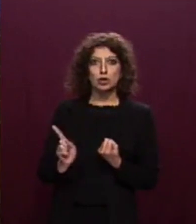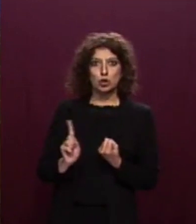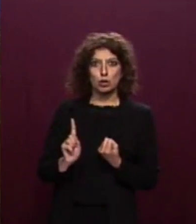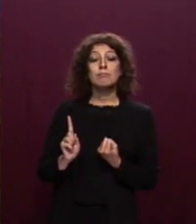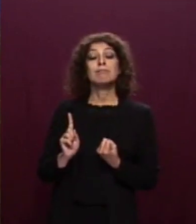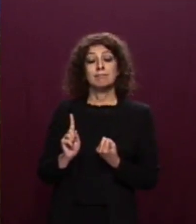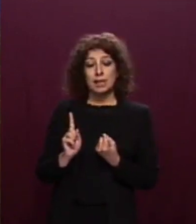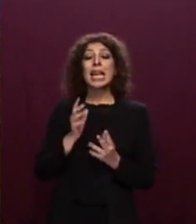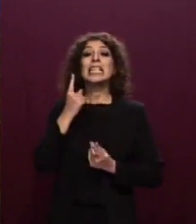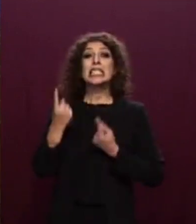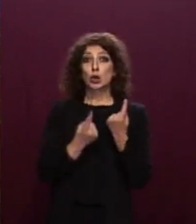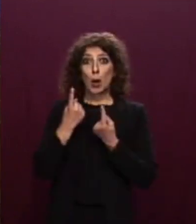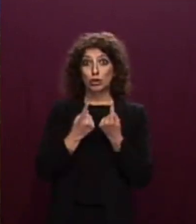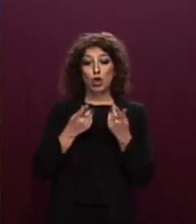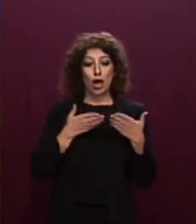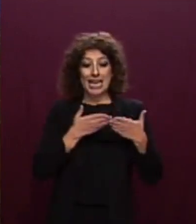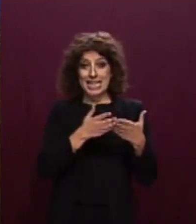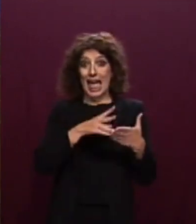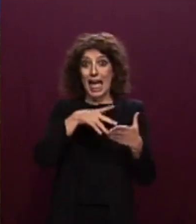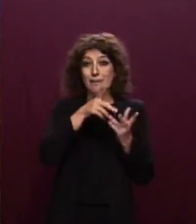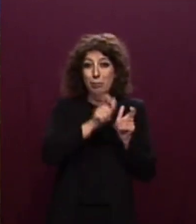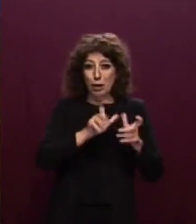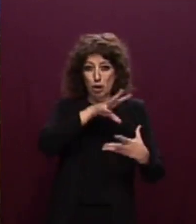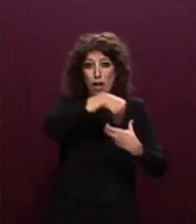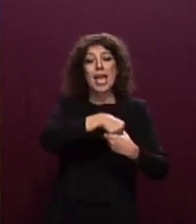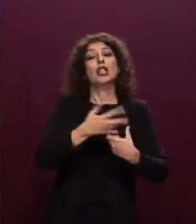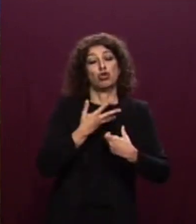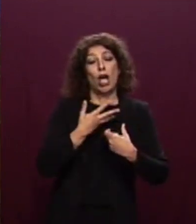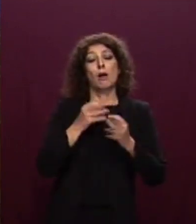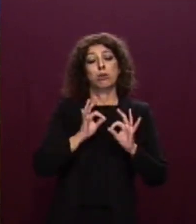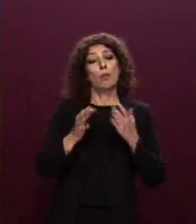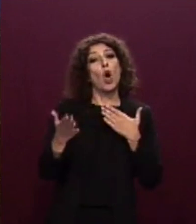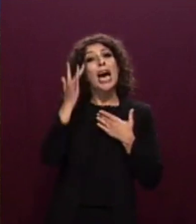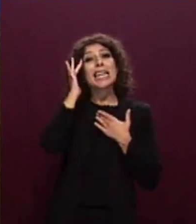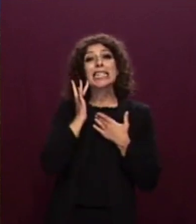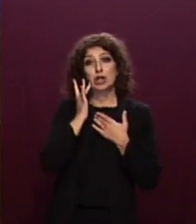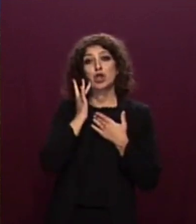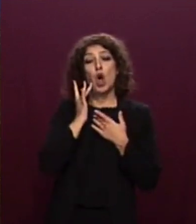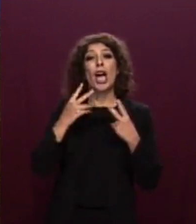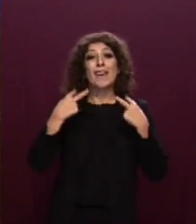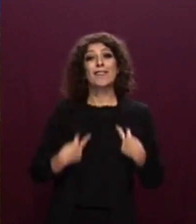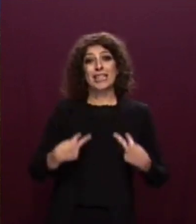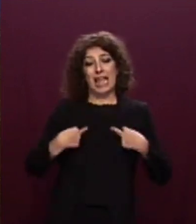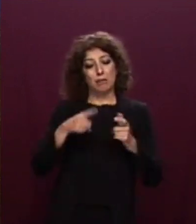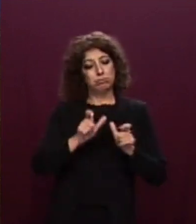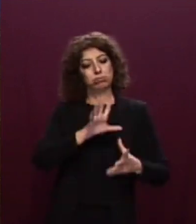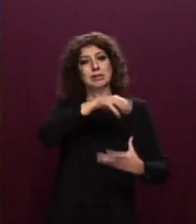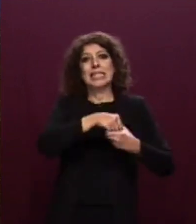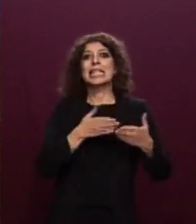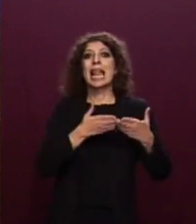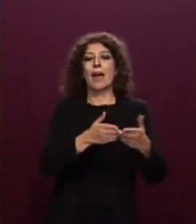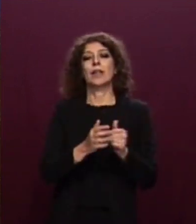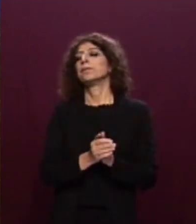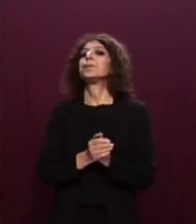della situazione a bordo e la sussistenza di condizioni di pericolo per la vita e'incolumità fisica dei migranti, soggiugendo che tre di essi,